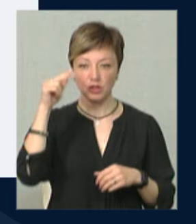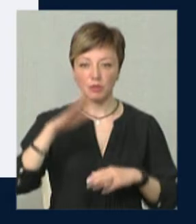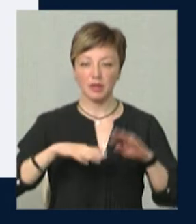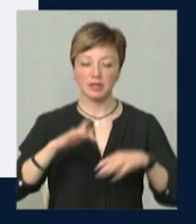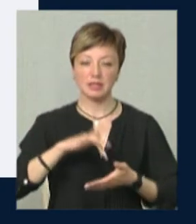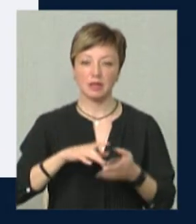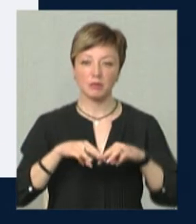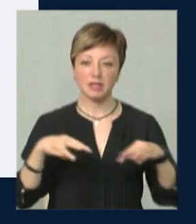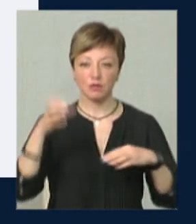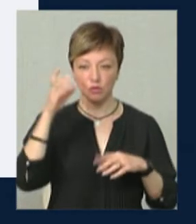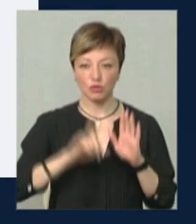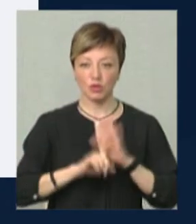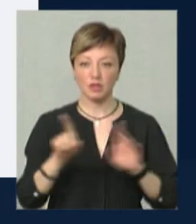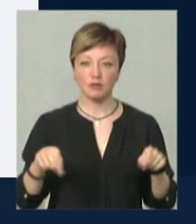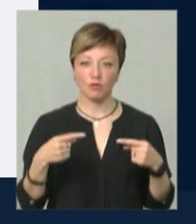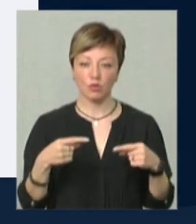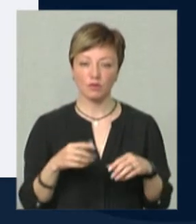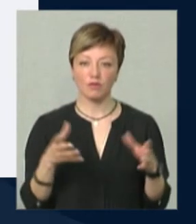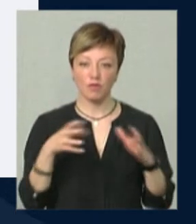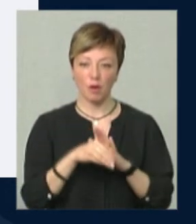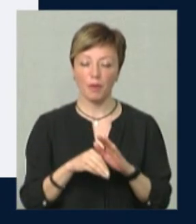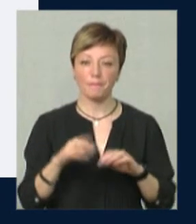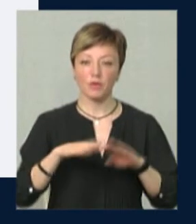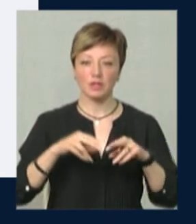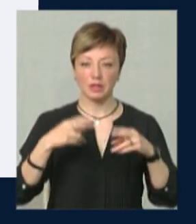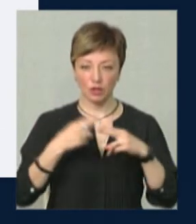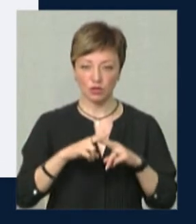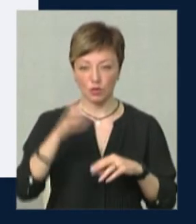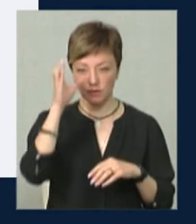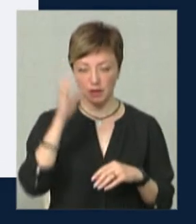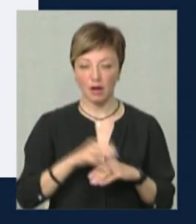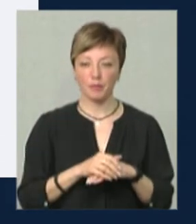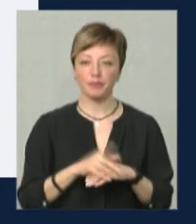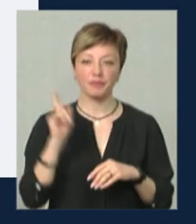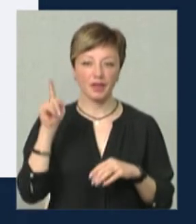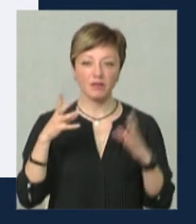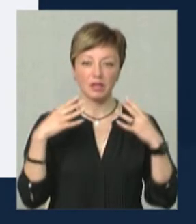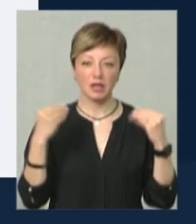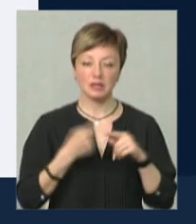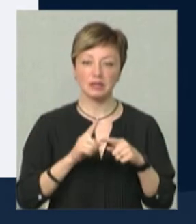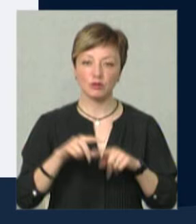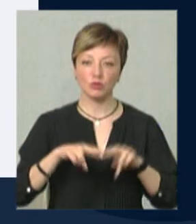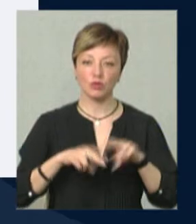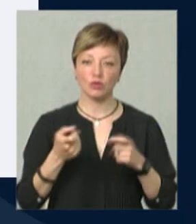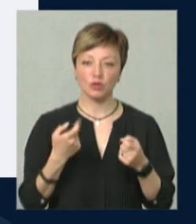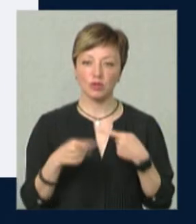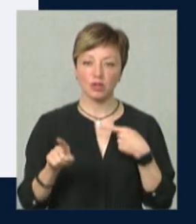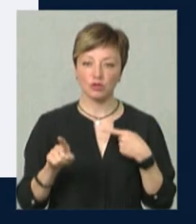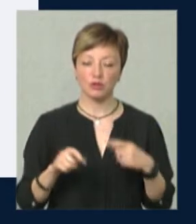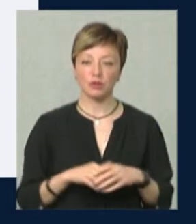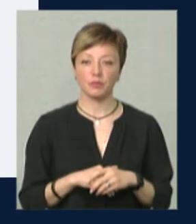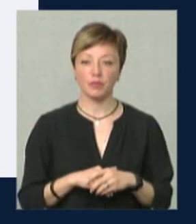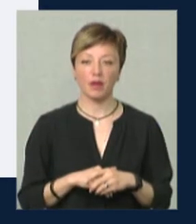-практичні центри, які Міністерство освіти почало створювати в рамках професійно-технічної освіти. Але в Нідерландах ці НПЦ збудовані трошки